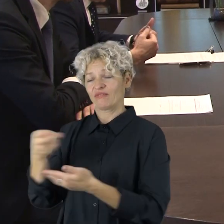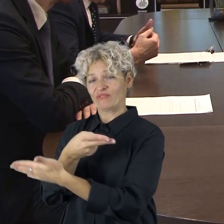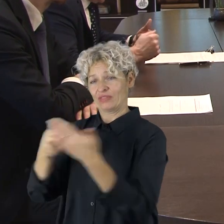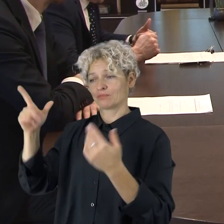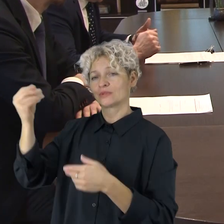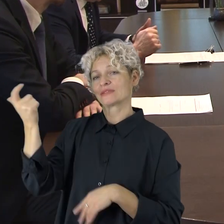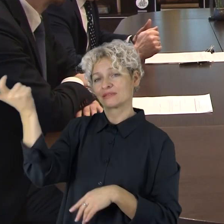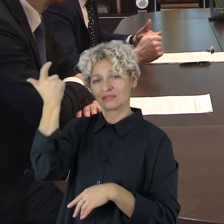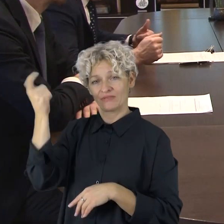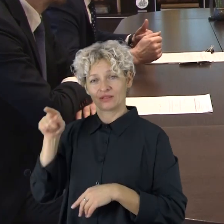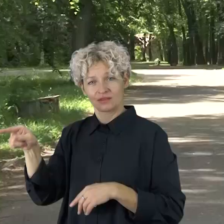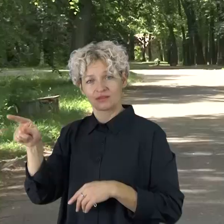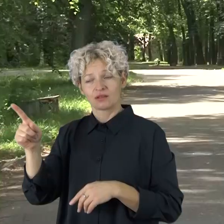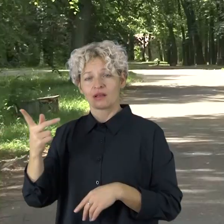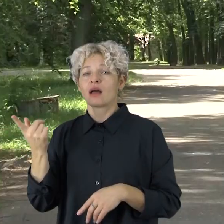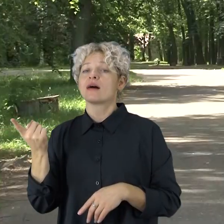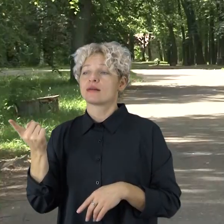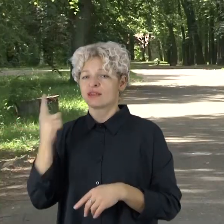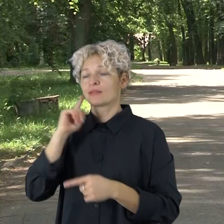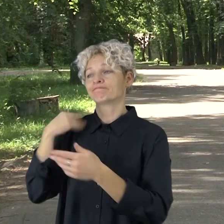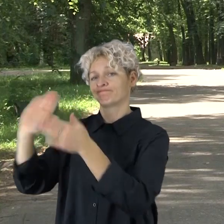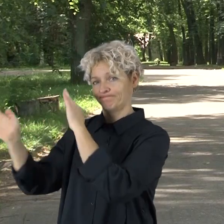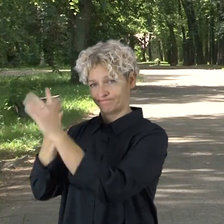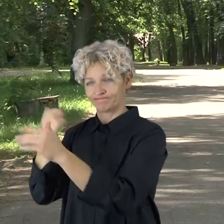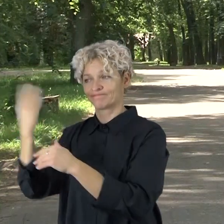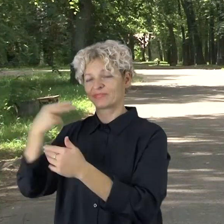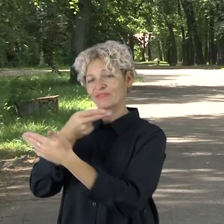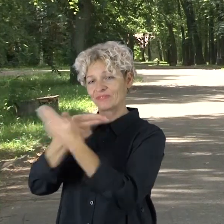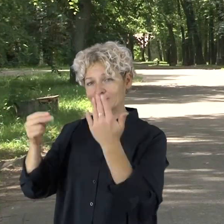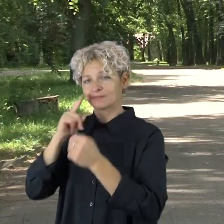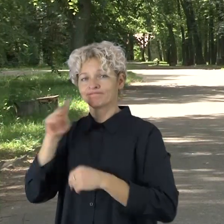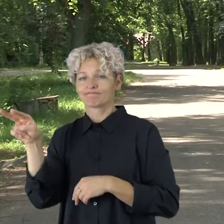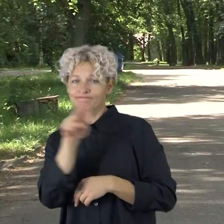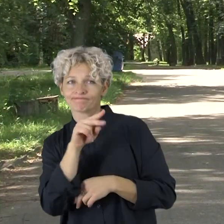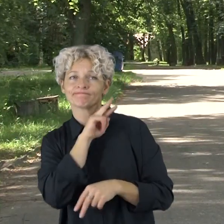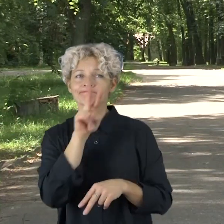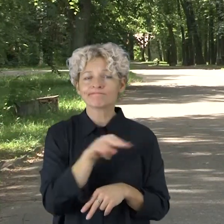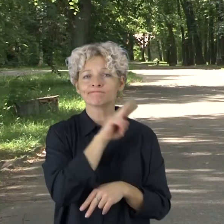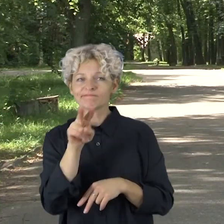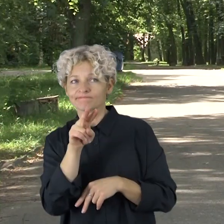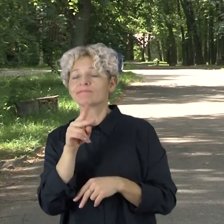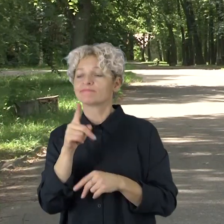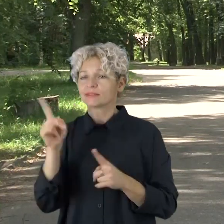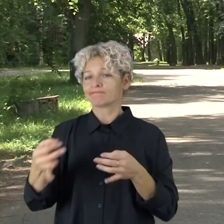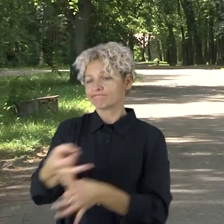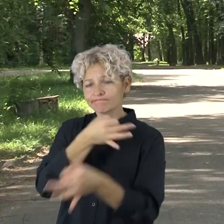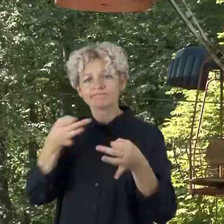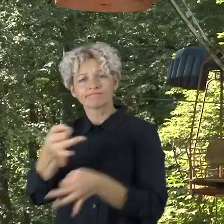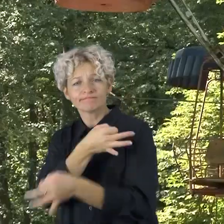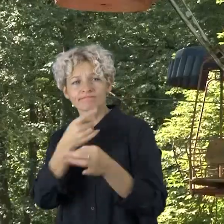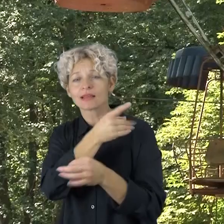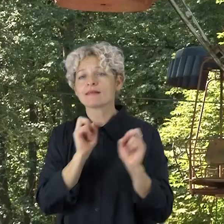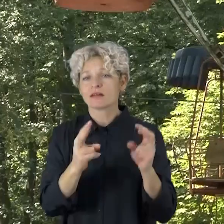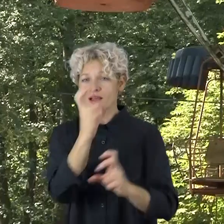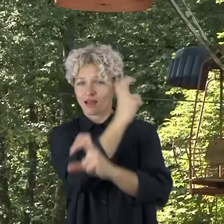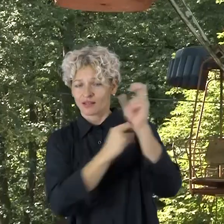atrakcionų parkas nuo savybė. Tad visai neseniai valdininkai sėdo prie bendro stalo su atrakcionus valdančios įmonės vadovais ir